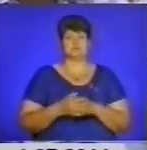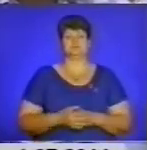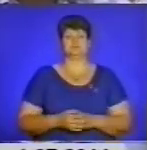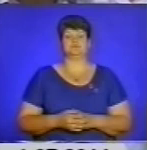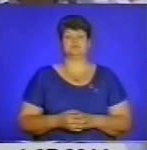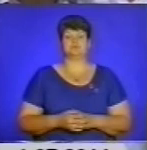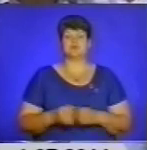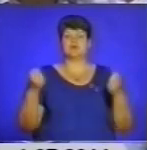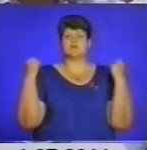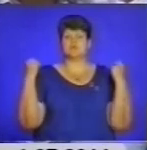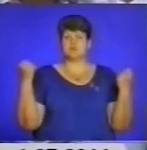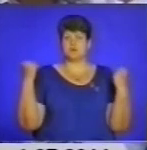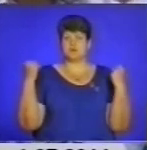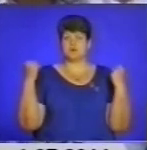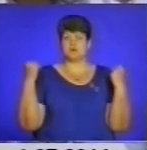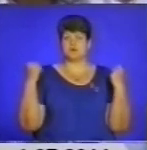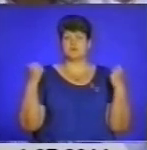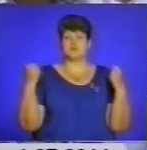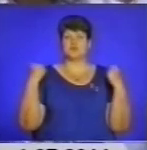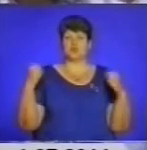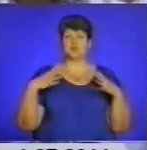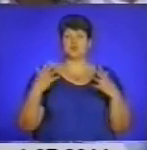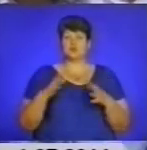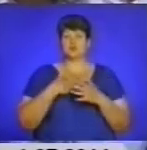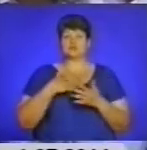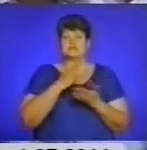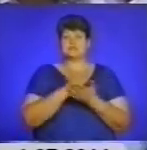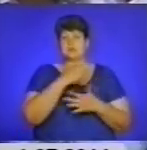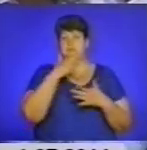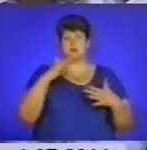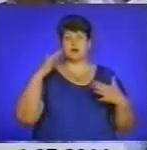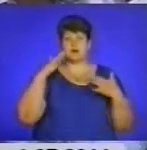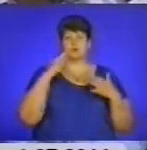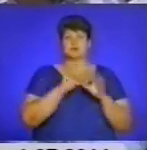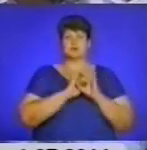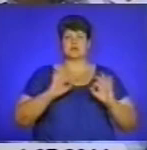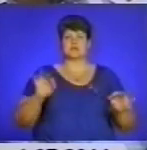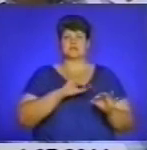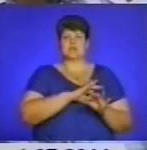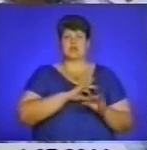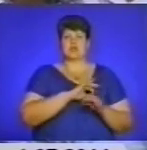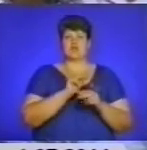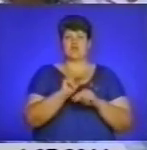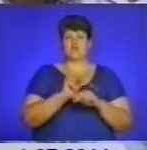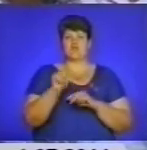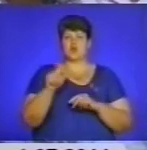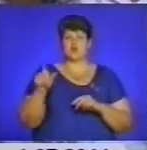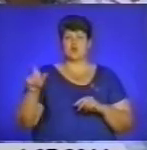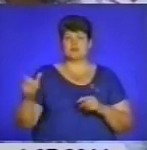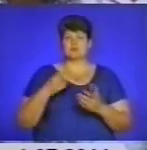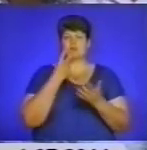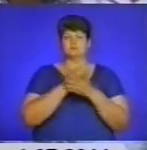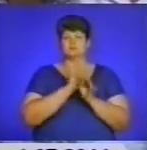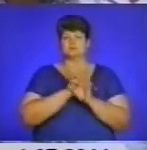в спорті, в фізкультурі. У нас є багато прекрасних вихованців, які показують чудові результати на